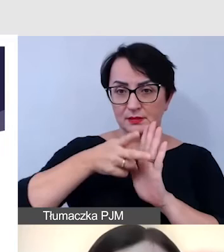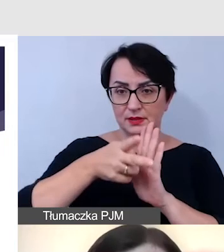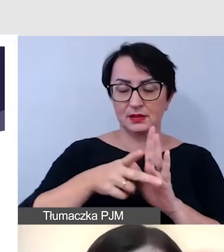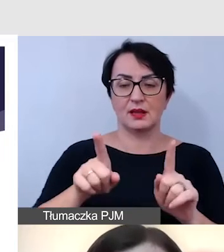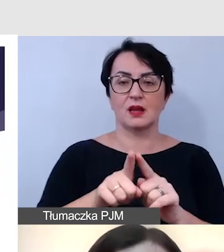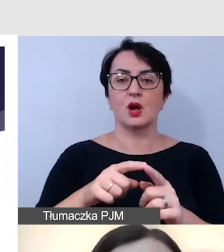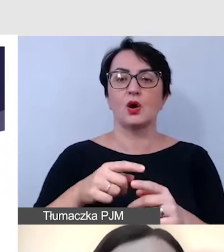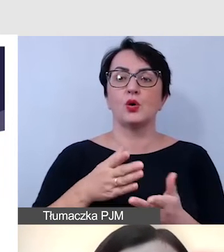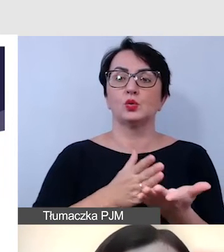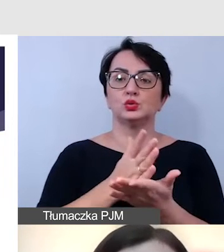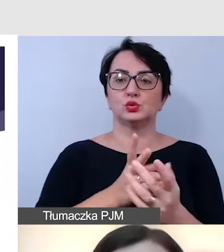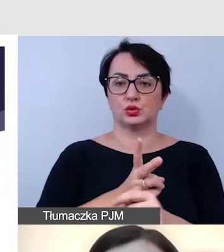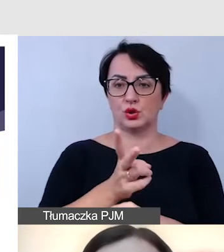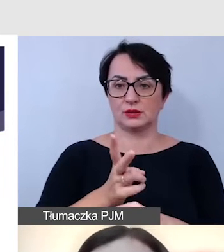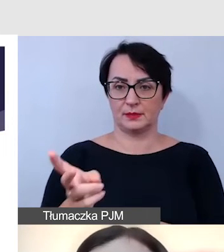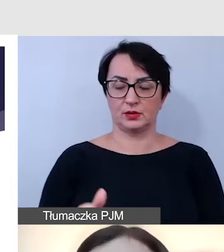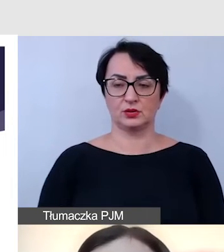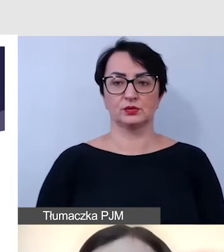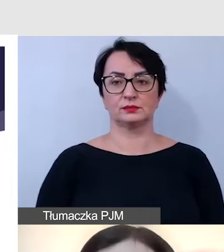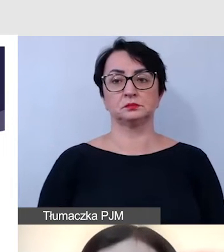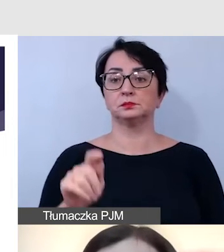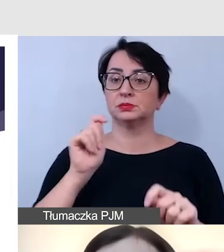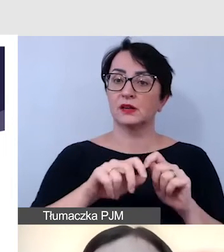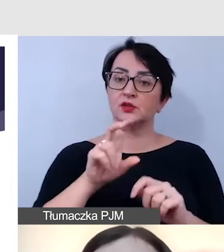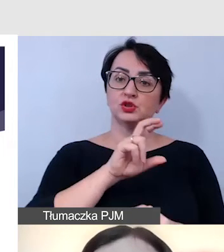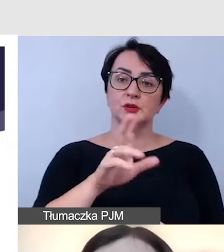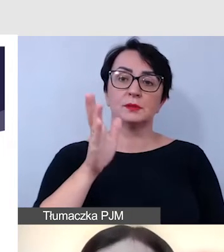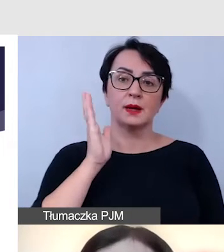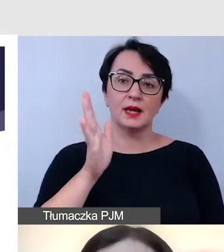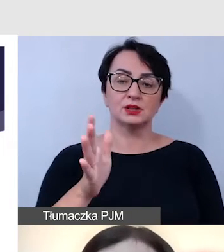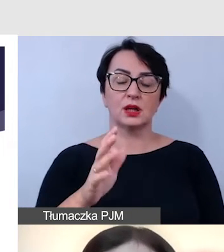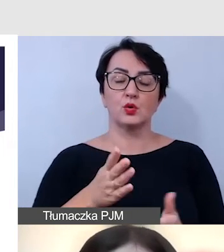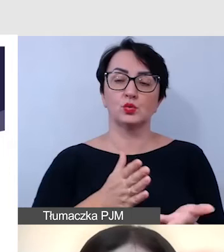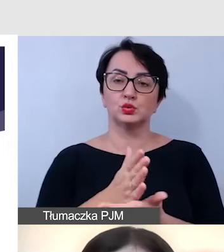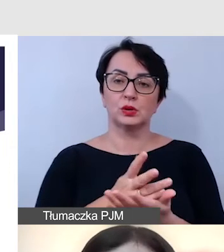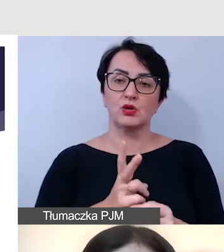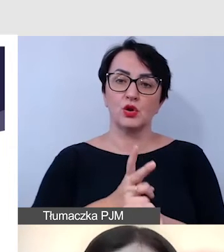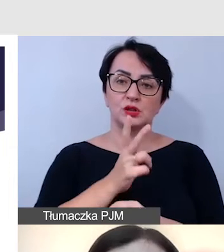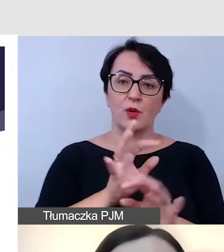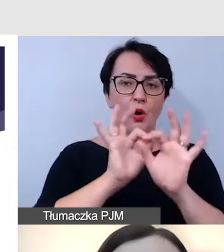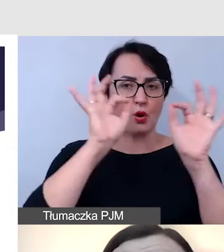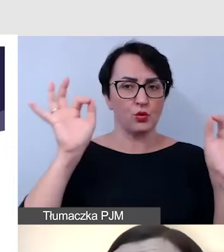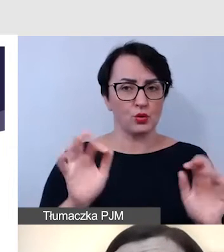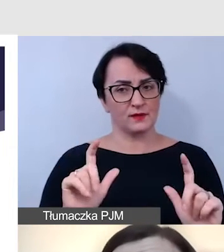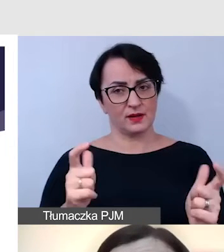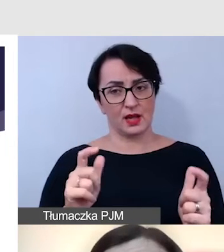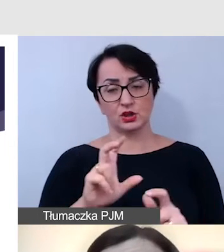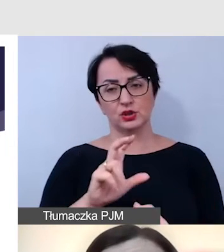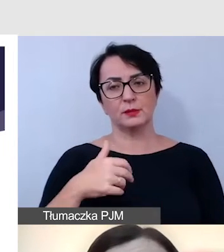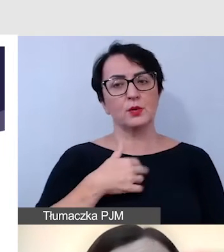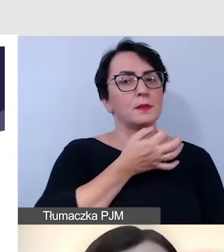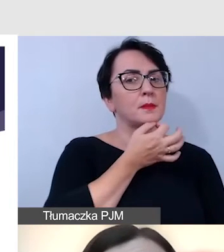dostępnościowych. Sprawdzamy, czy zaplanowano usługi dostępności w ogóle na wydarzenie. Czy zapytano